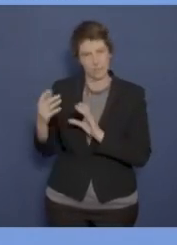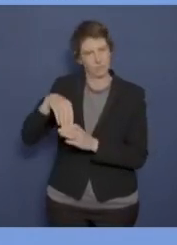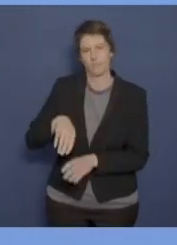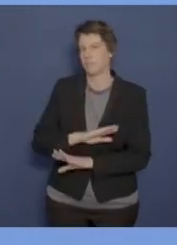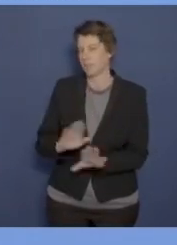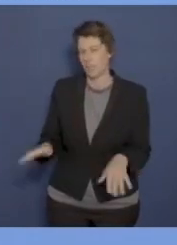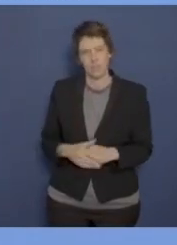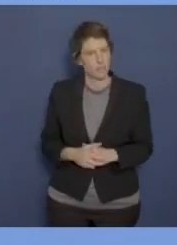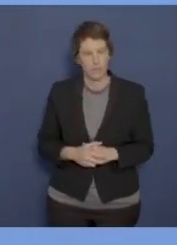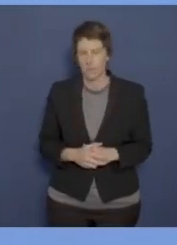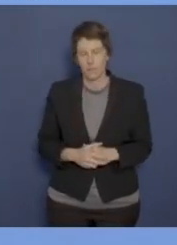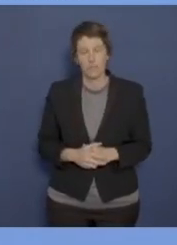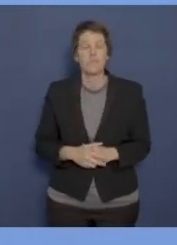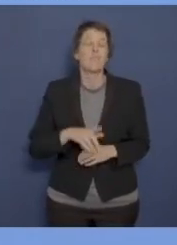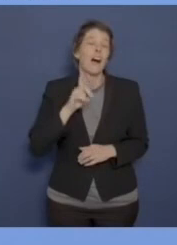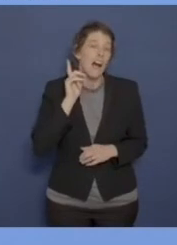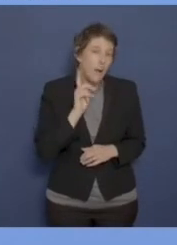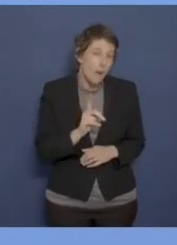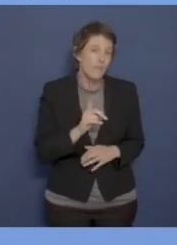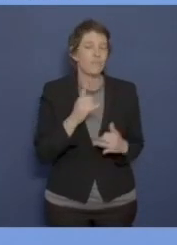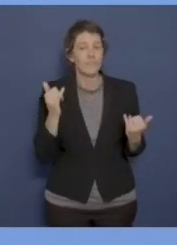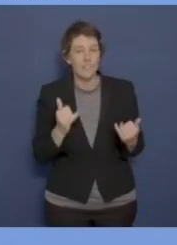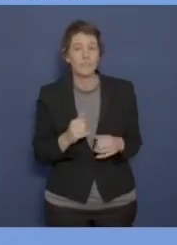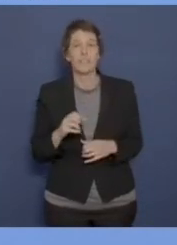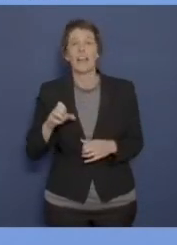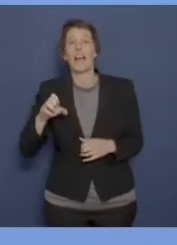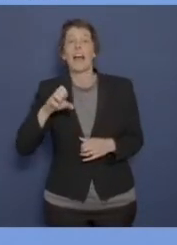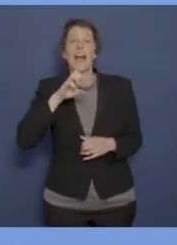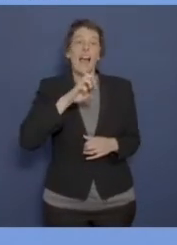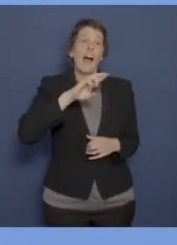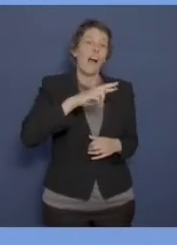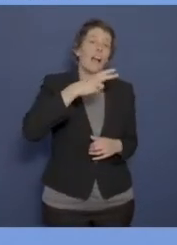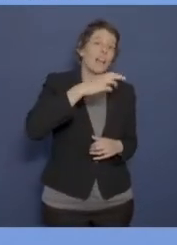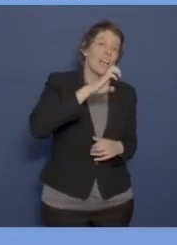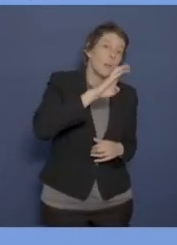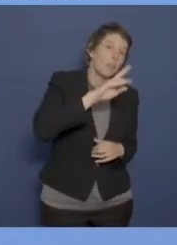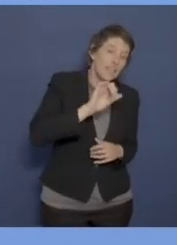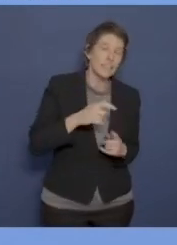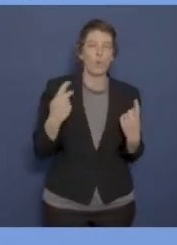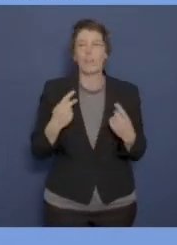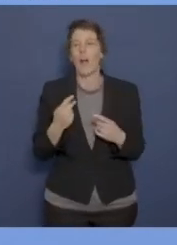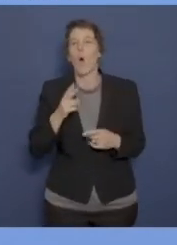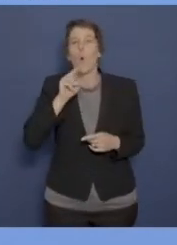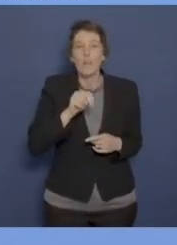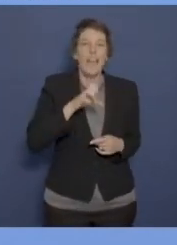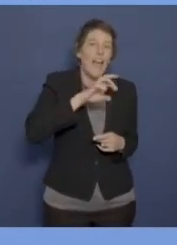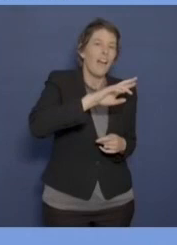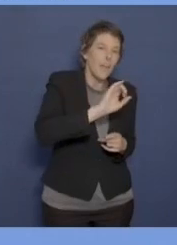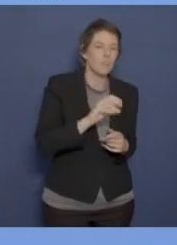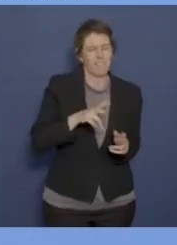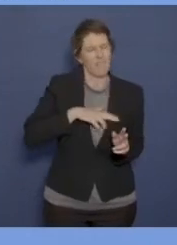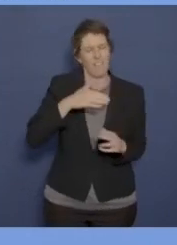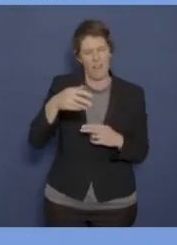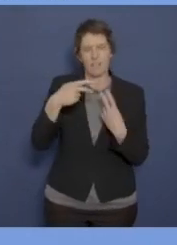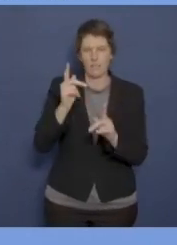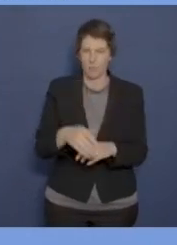Zu der Frage, wie man zwischen erheblichen und unerheblichen Verstößen differenziert, müsste ich eine Antwort tatsächlich nachreichen.